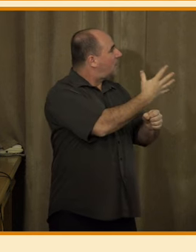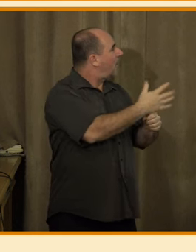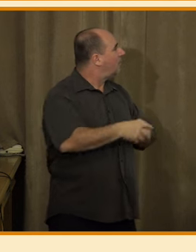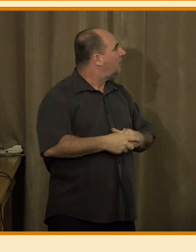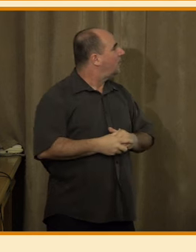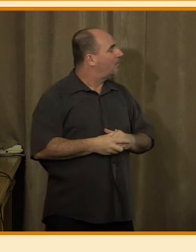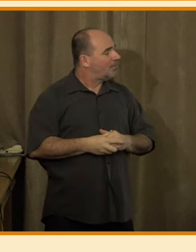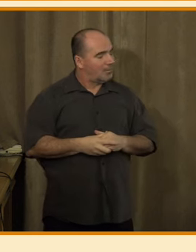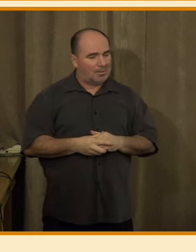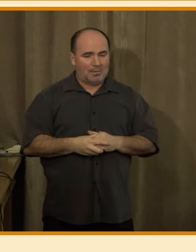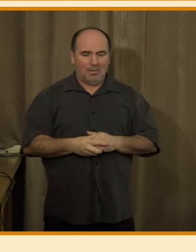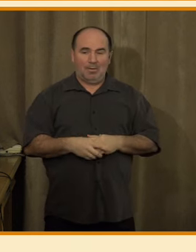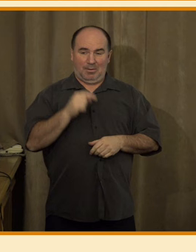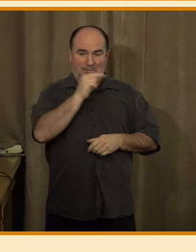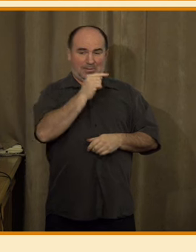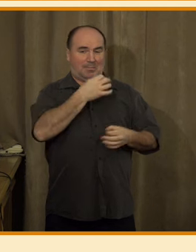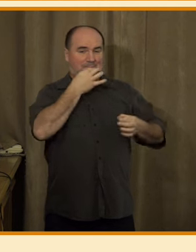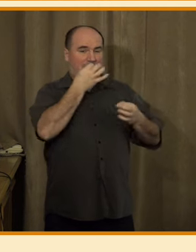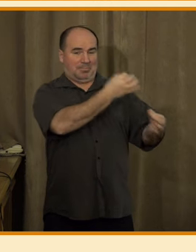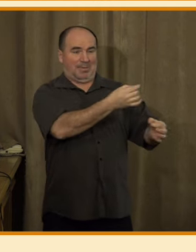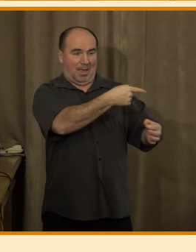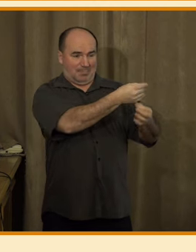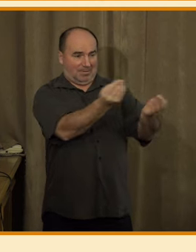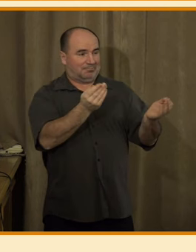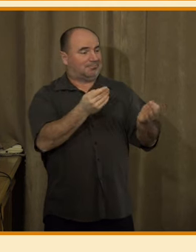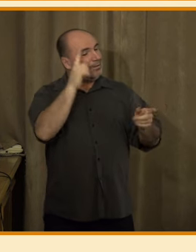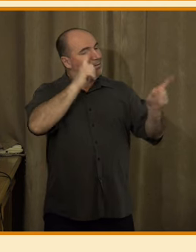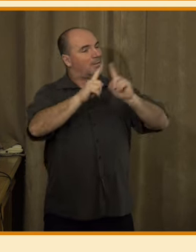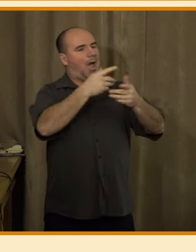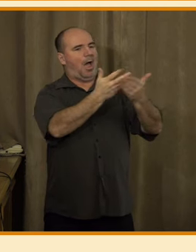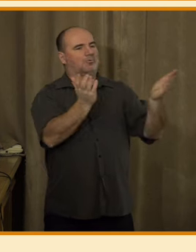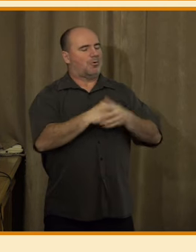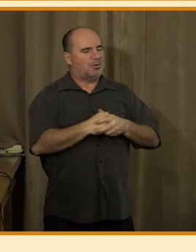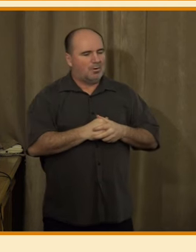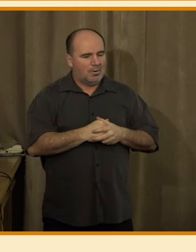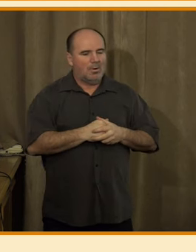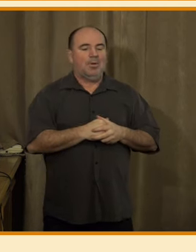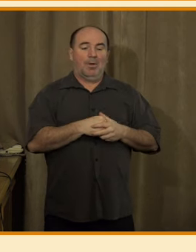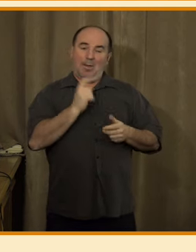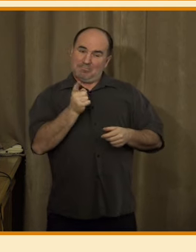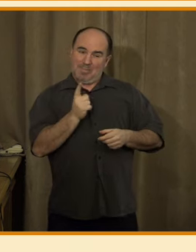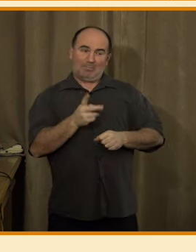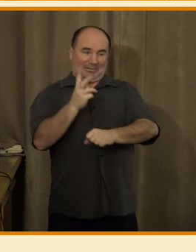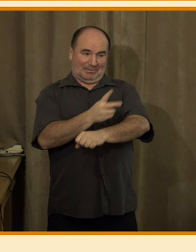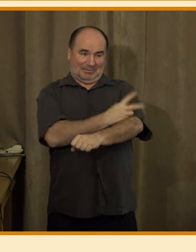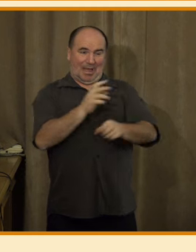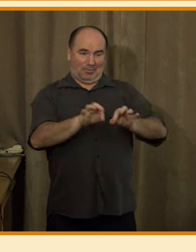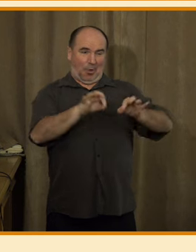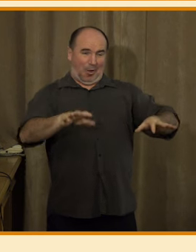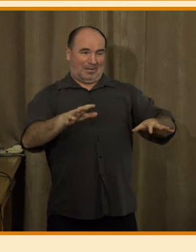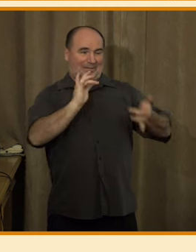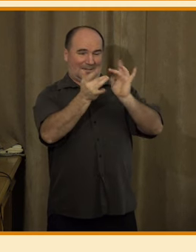Tady jsme se ptali vlastně na názor, jestli má stát regulovat internet pro to, aby